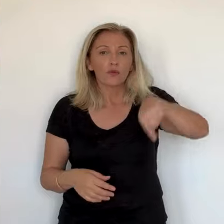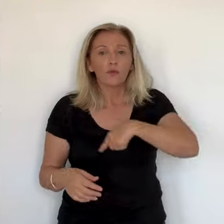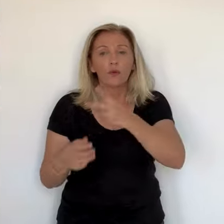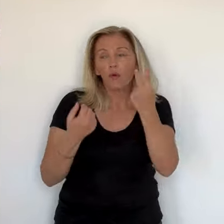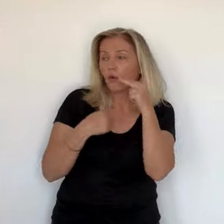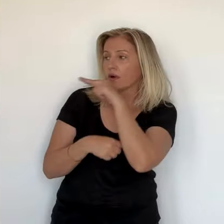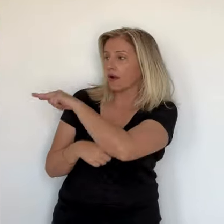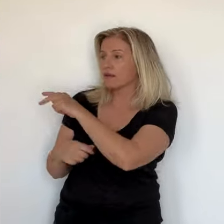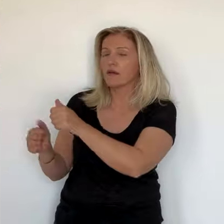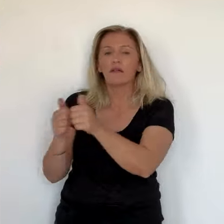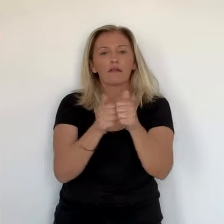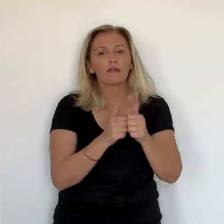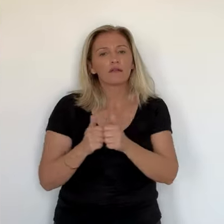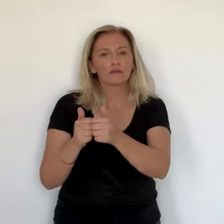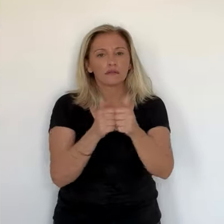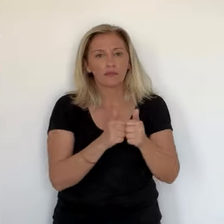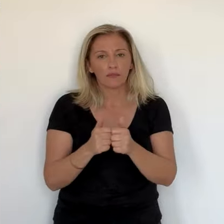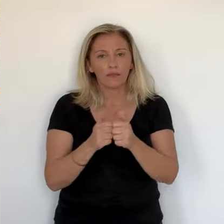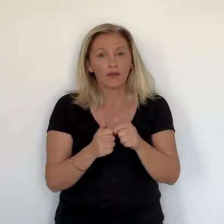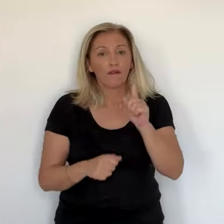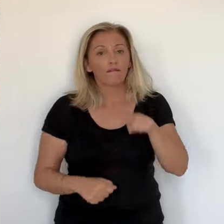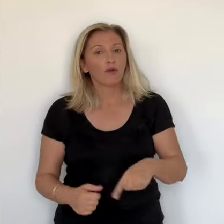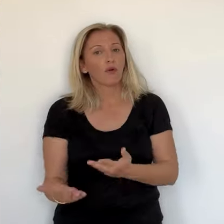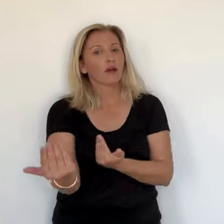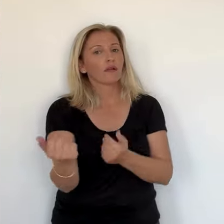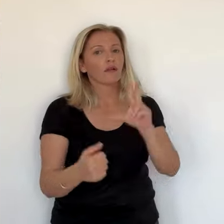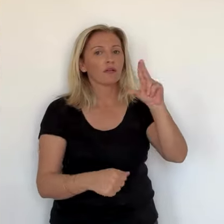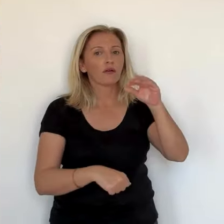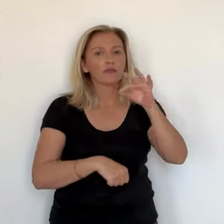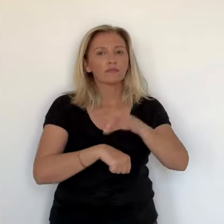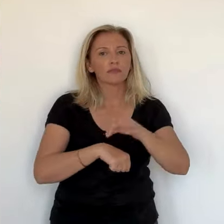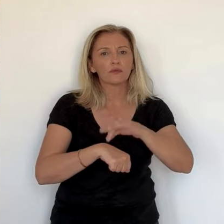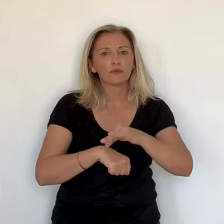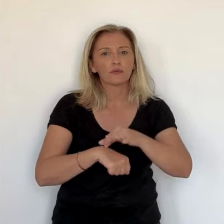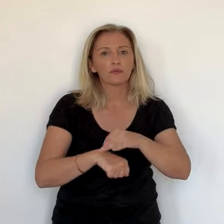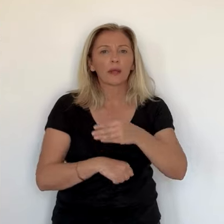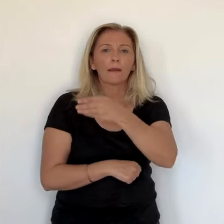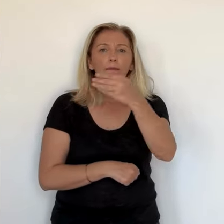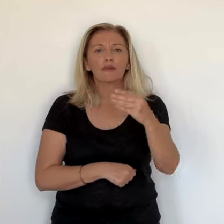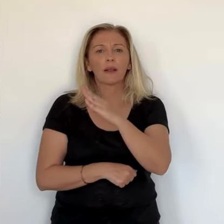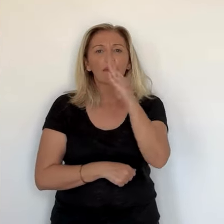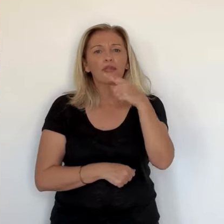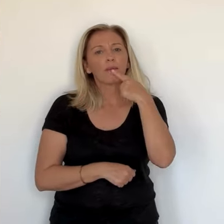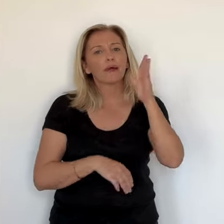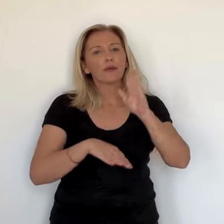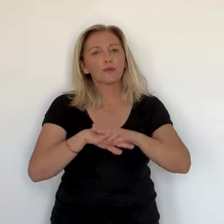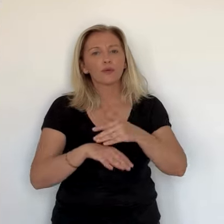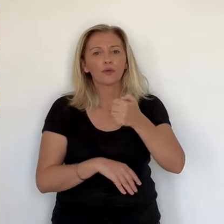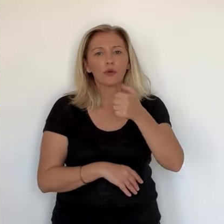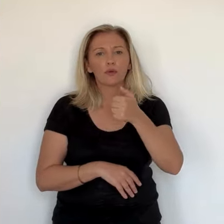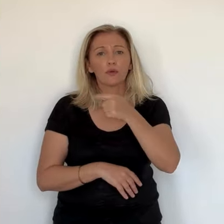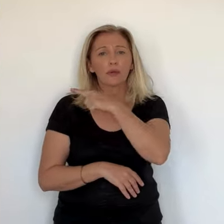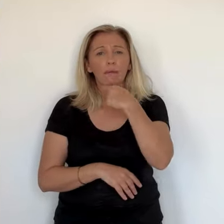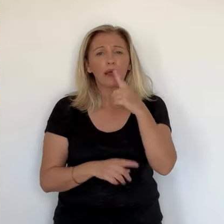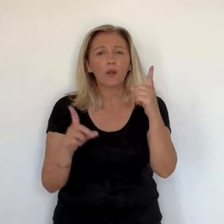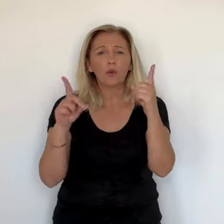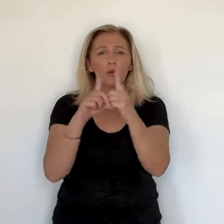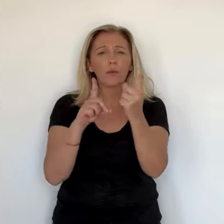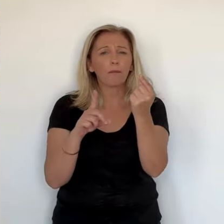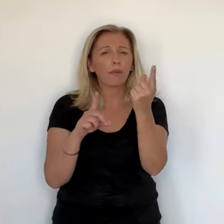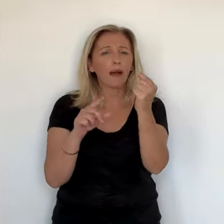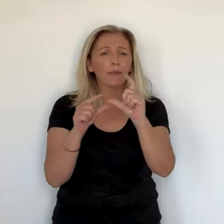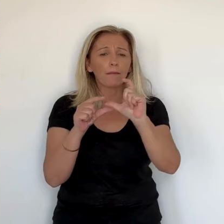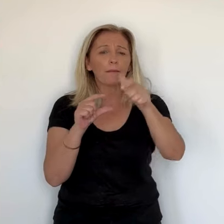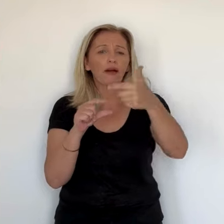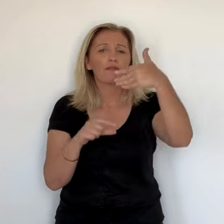Il aura fallu attendre une petite trentaine de minutes avant que Michel Barnier ne fasse référence à la Corse. Une mention timide, extrêmement